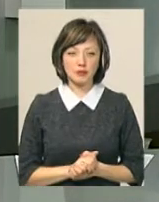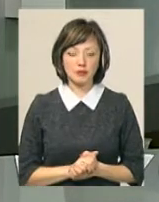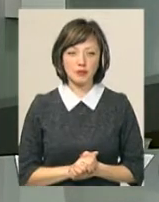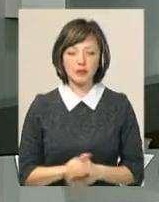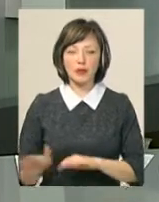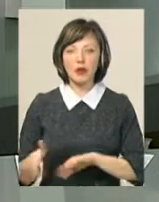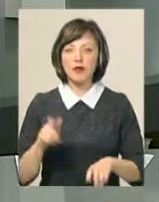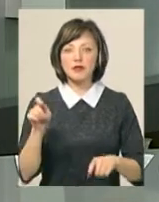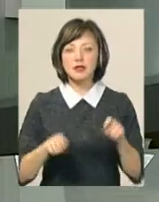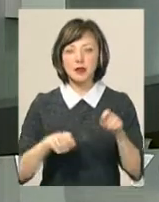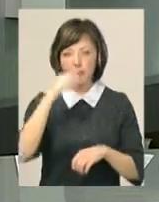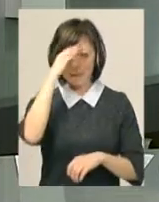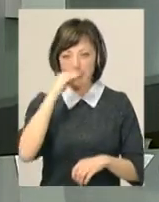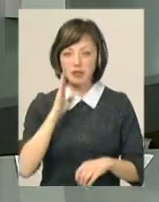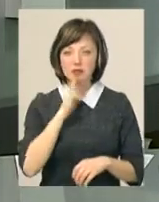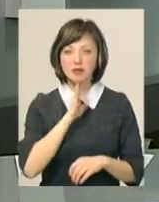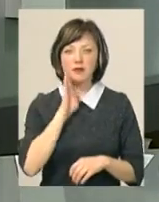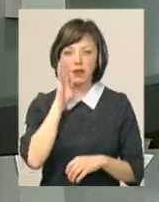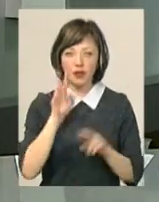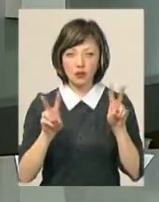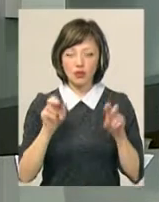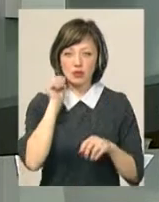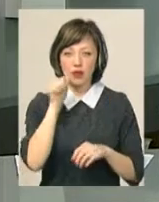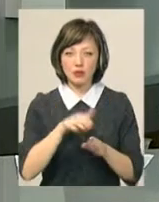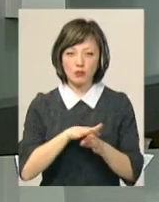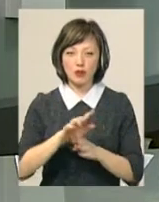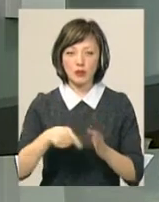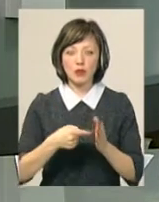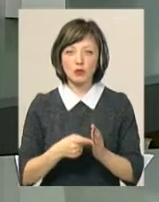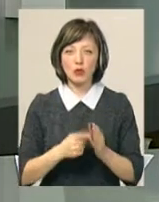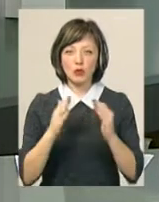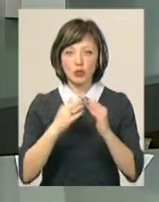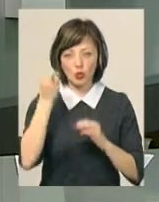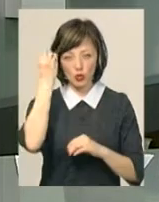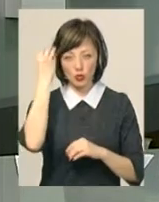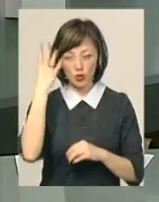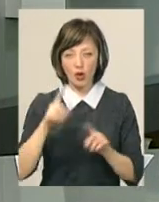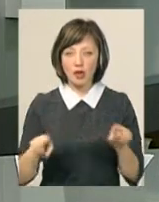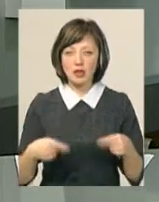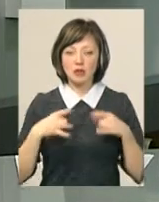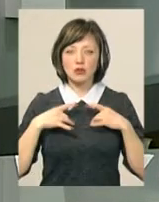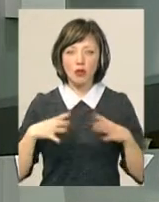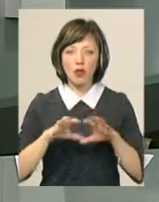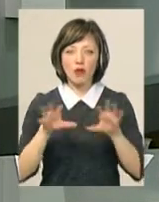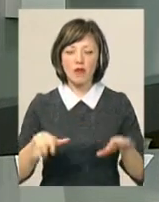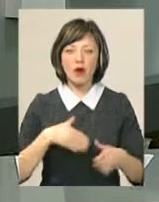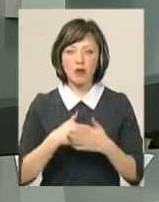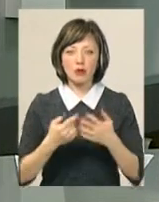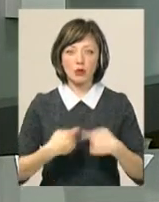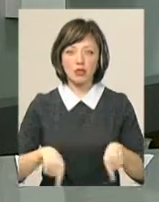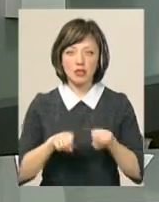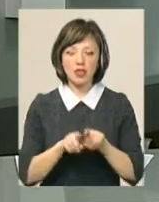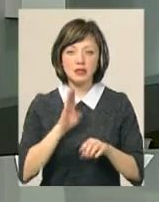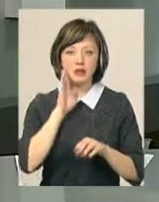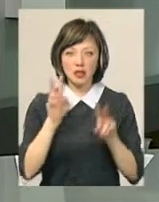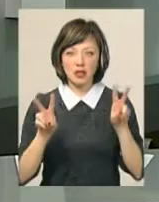Фестиваль «Батьківська світанок» відбудеться завтра у Хмельницькому міському будинку культури. Організатор свята, голова громадської організації